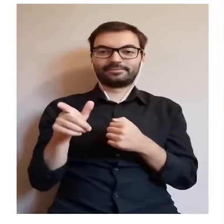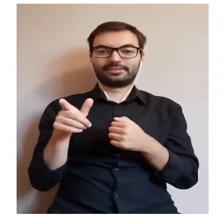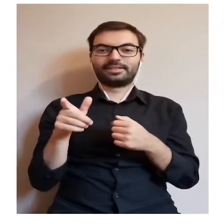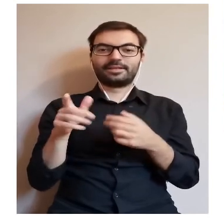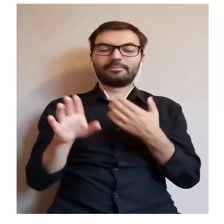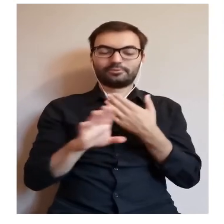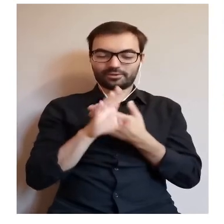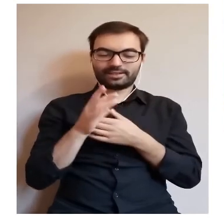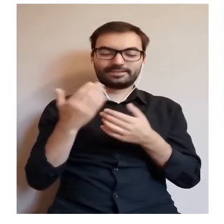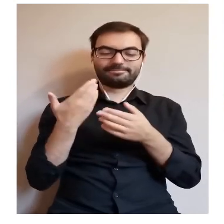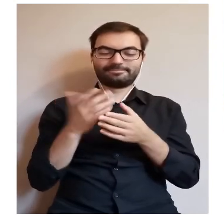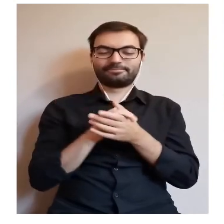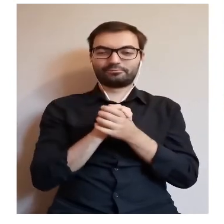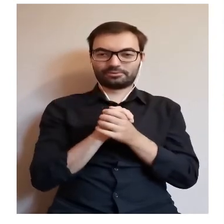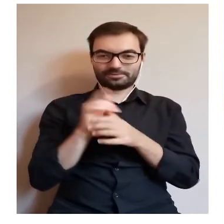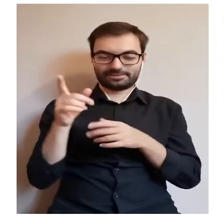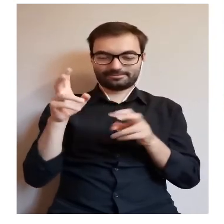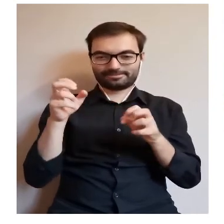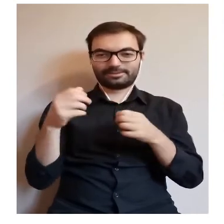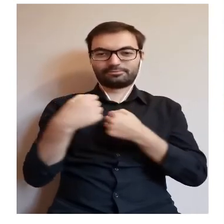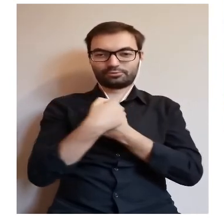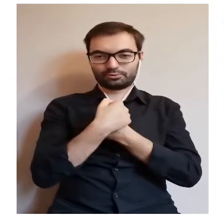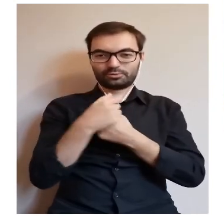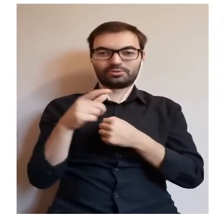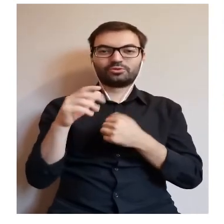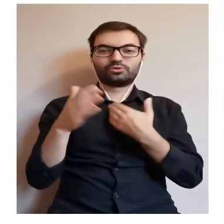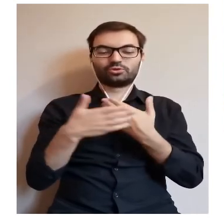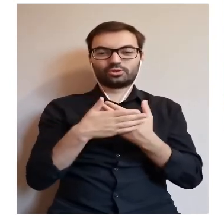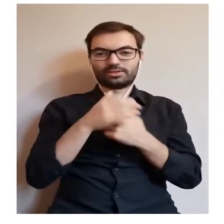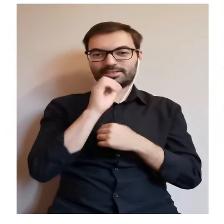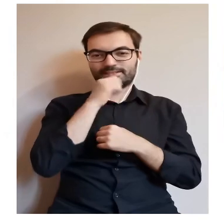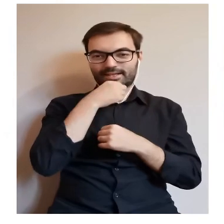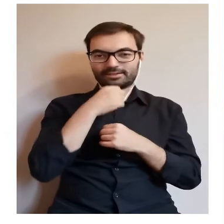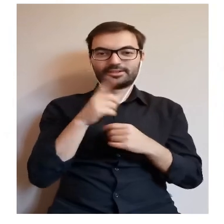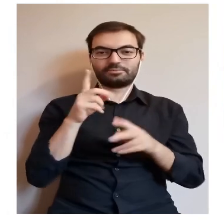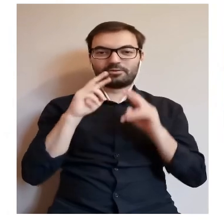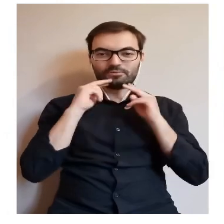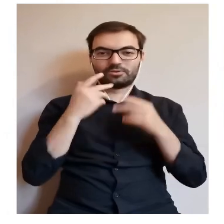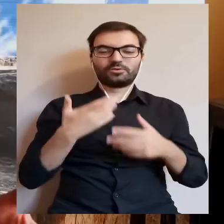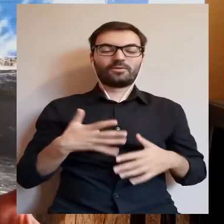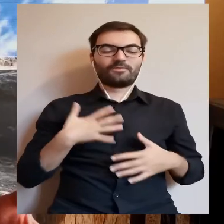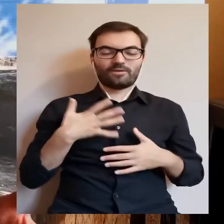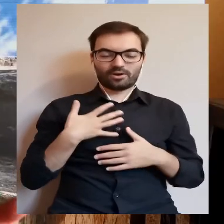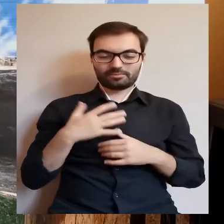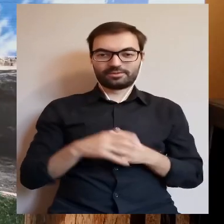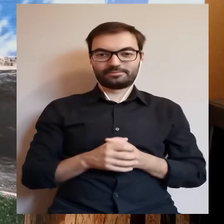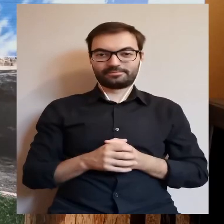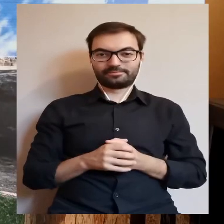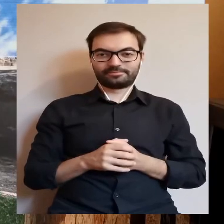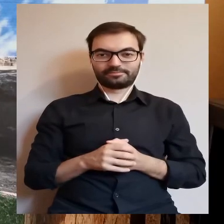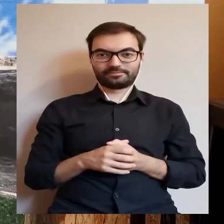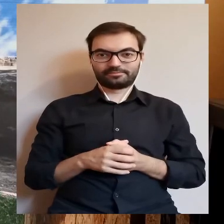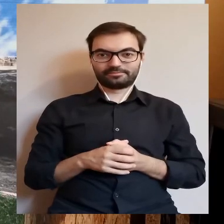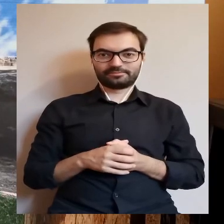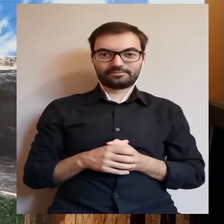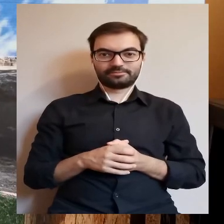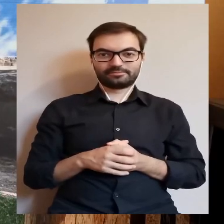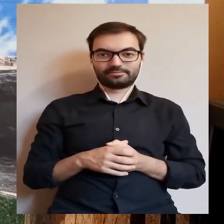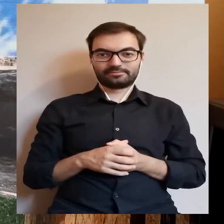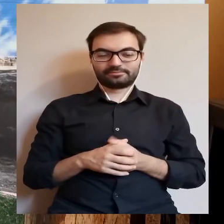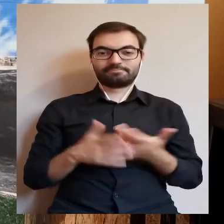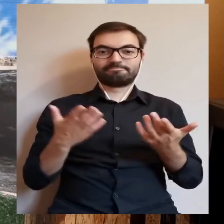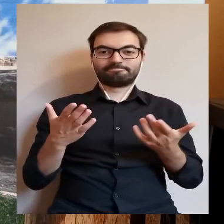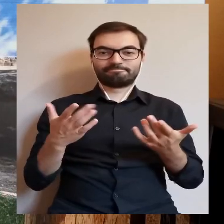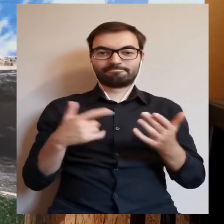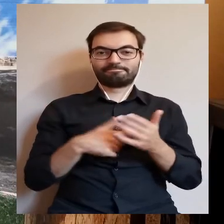żony starosty szybko doszedł do zdrowia, a nawet do świetnej formy. No